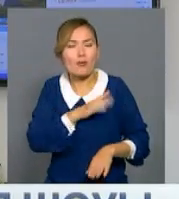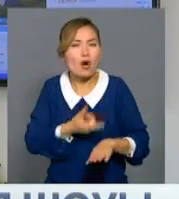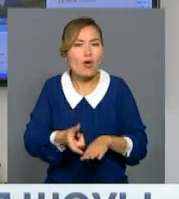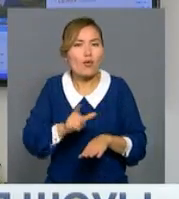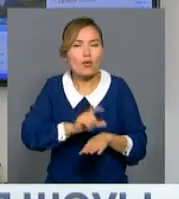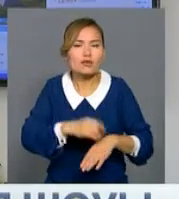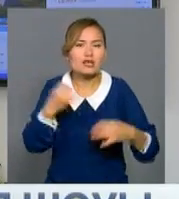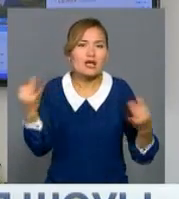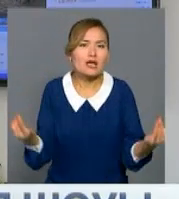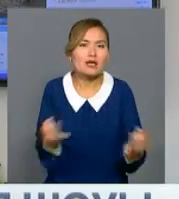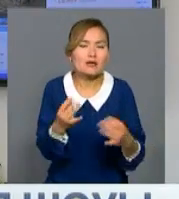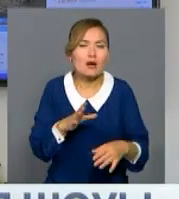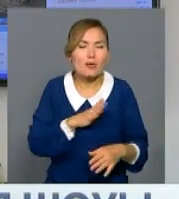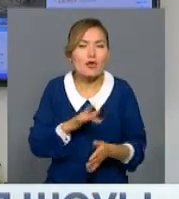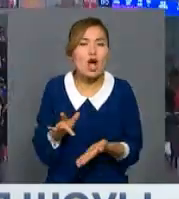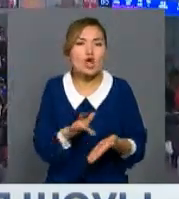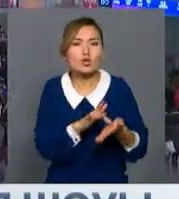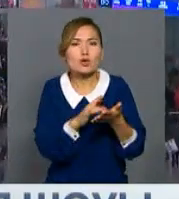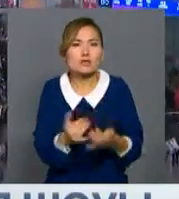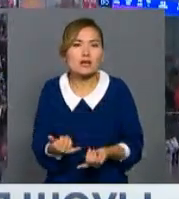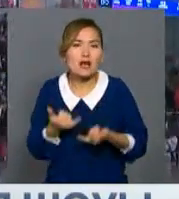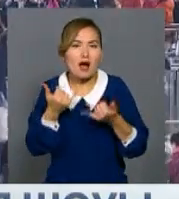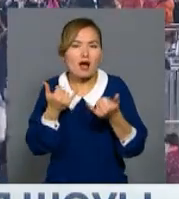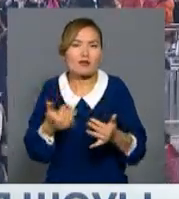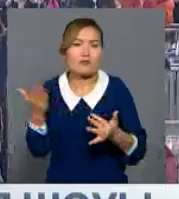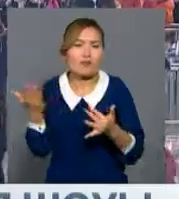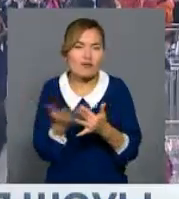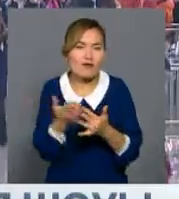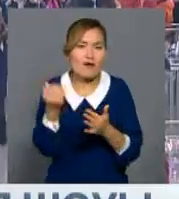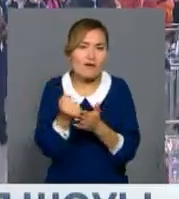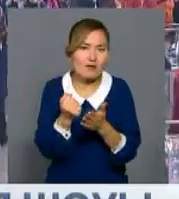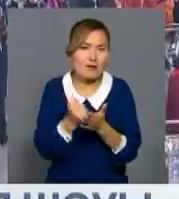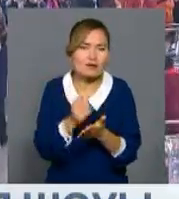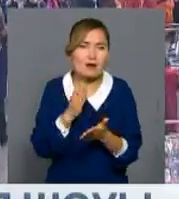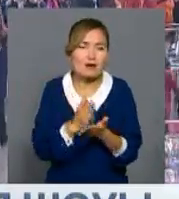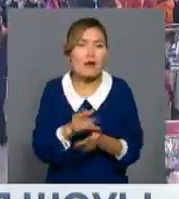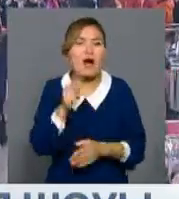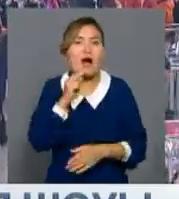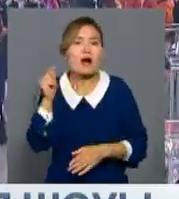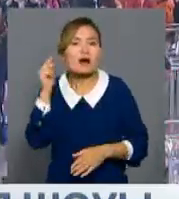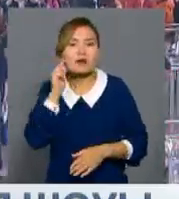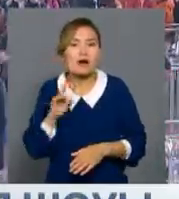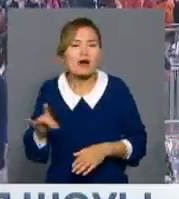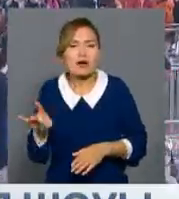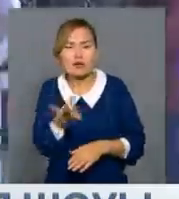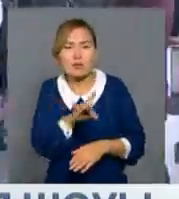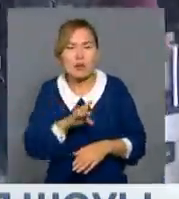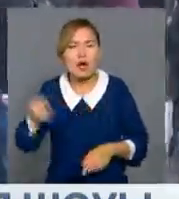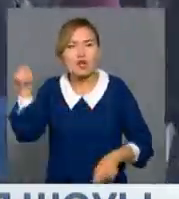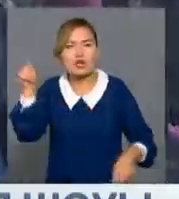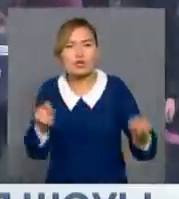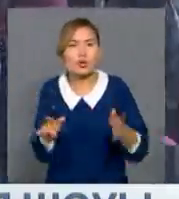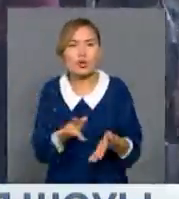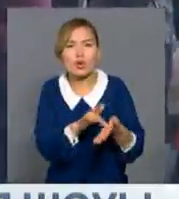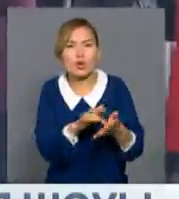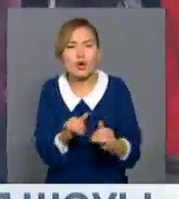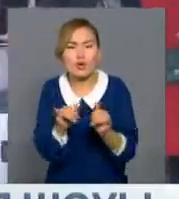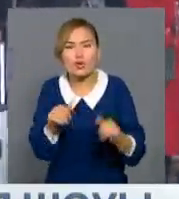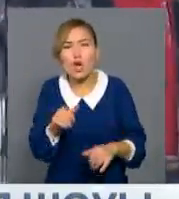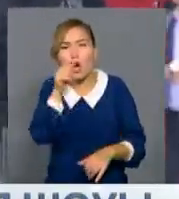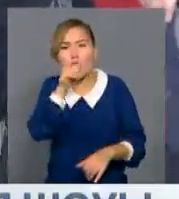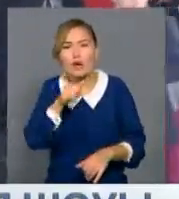туристерге біраз женілдіктер қара астырылған екен. Қытай сұртқашқатын туристер саны бойынша әлемде алдың ғатарда. Өткен жылы бұл үлден